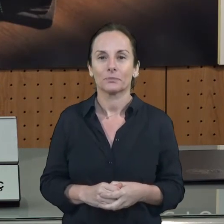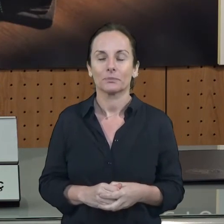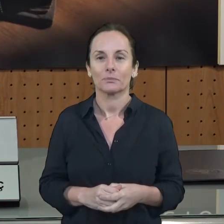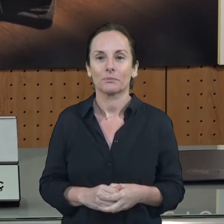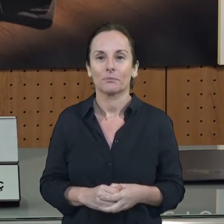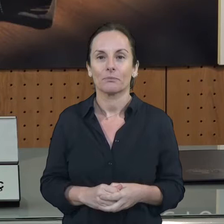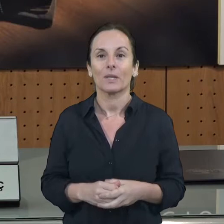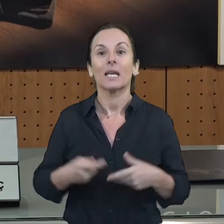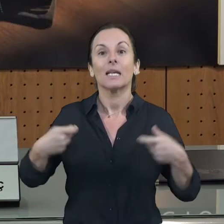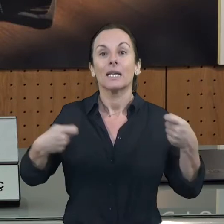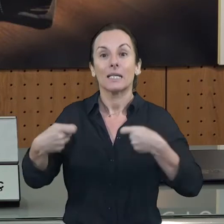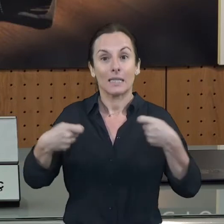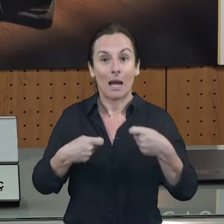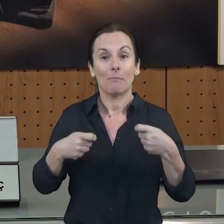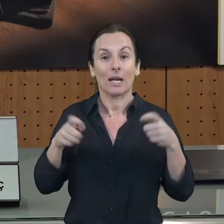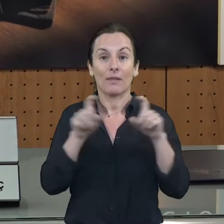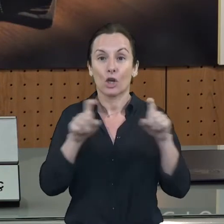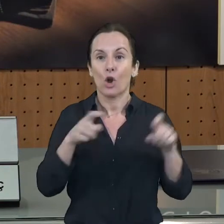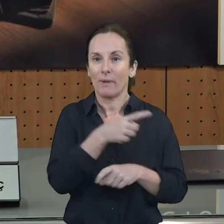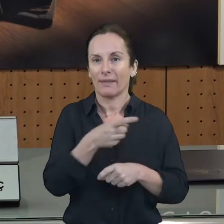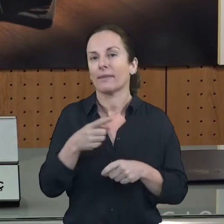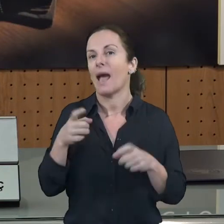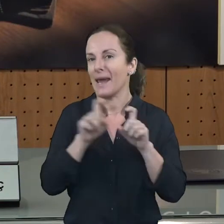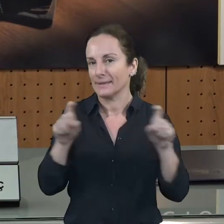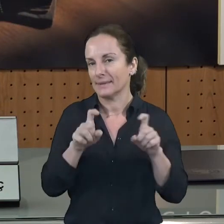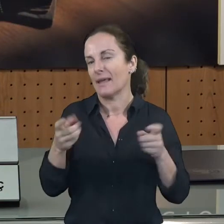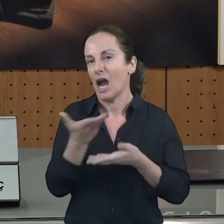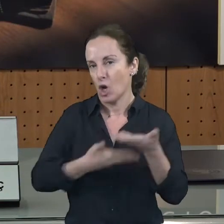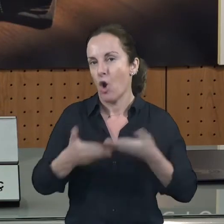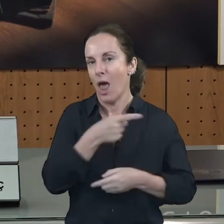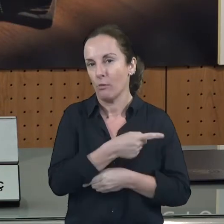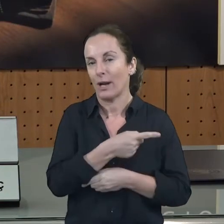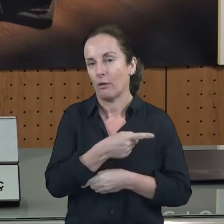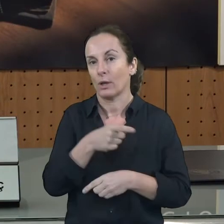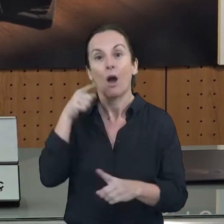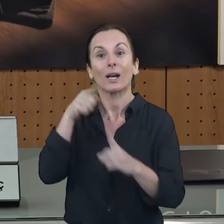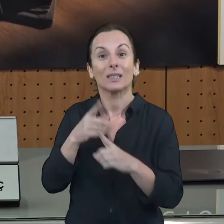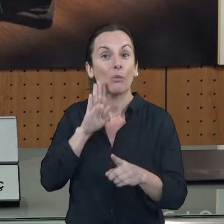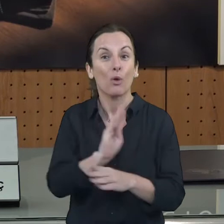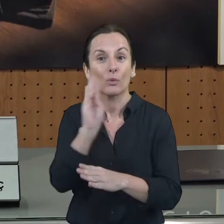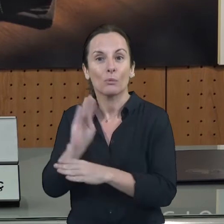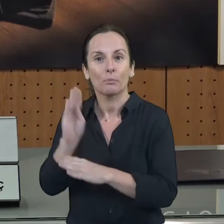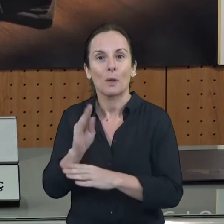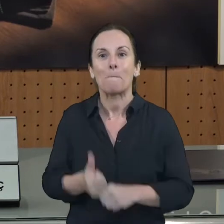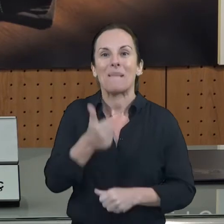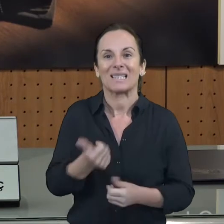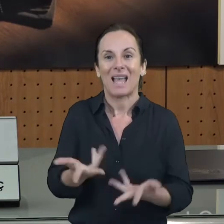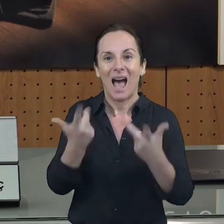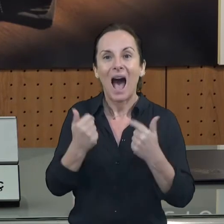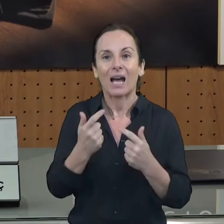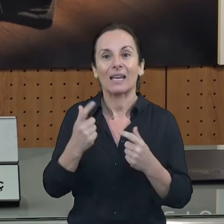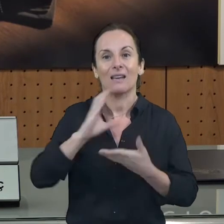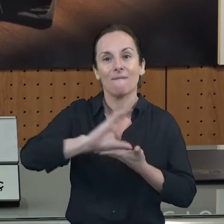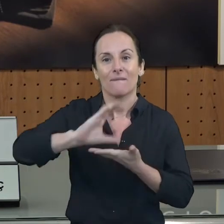com veníem amb ells, perquè tramiti aquestes ajudes d'una forma molt més àgil que ho pogués fer el Consell de Mallorca, tot i que el Consell de Mallorca